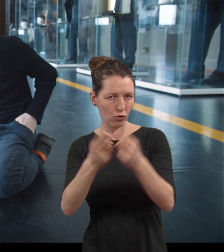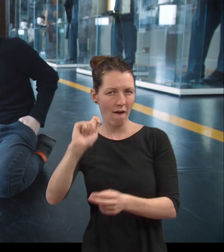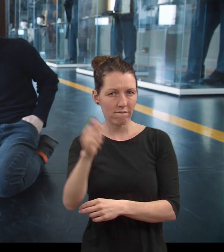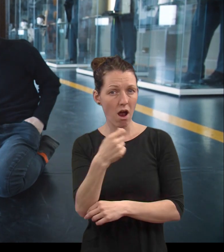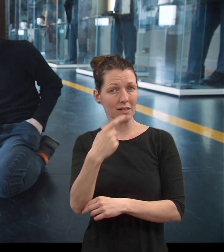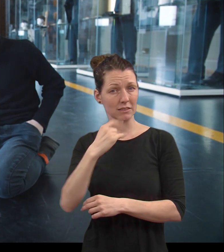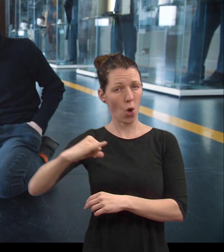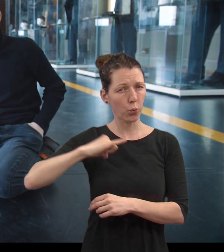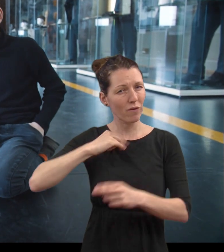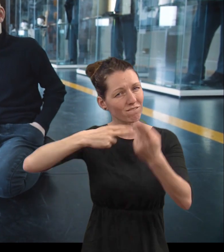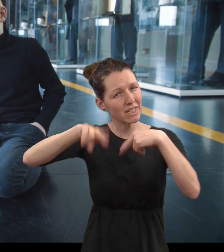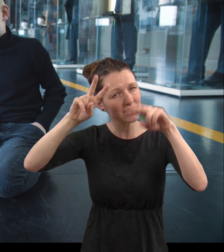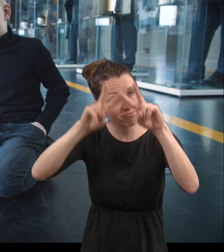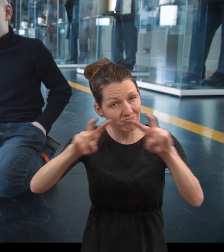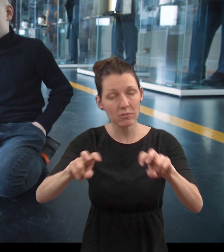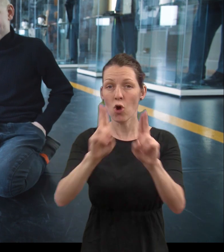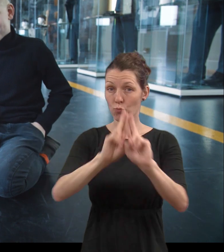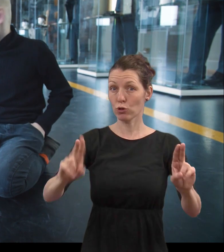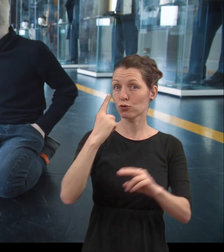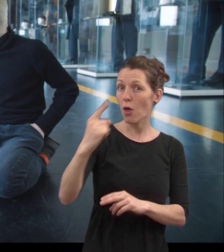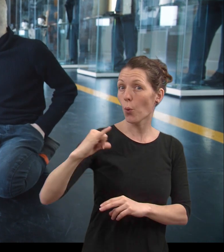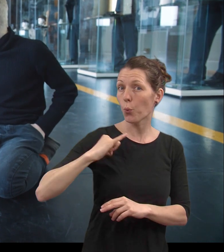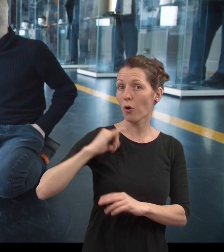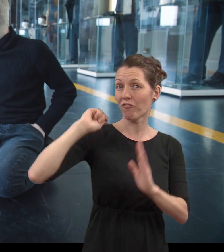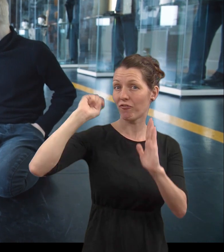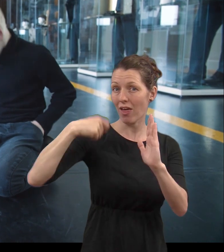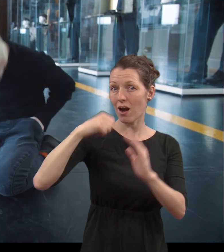dozvědět víc, gyročdým kdybych Můžu děcí, co jsi chtěli dozvěd徒?